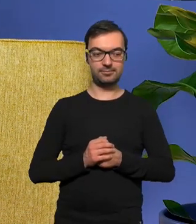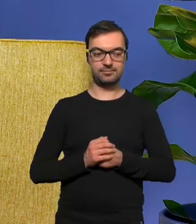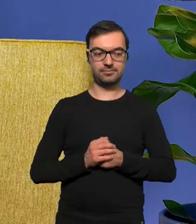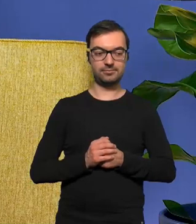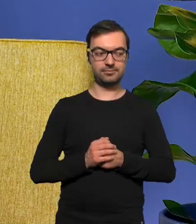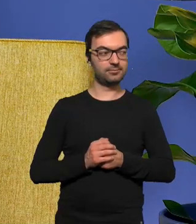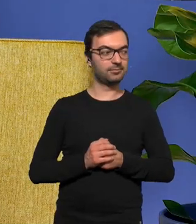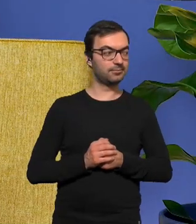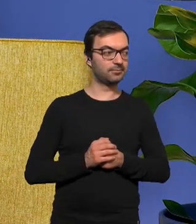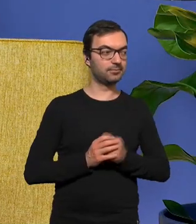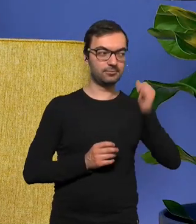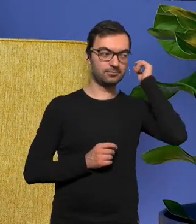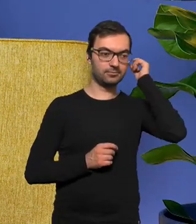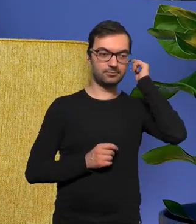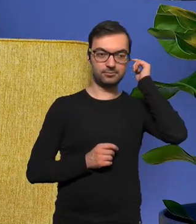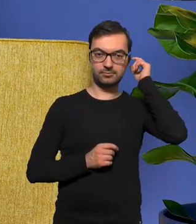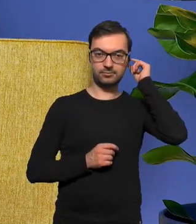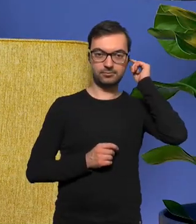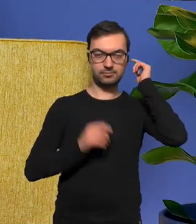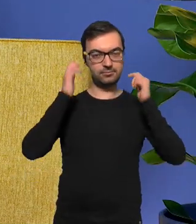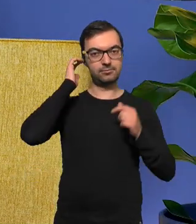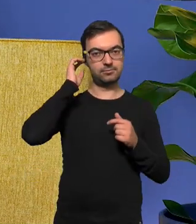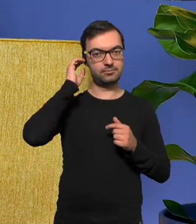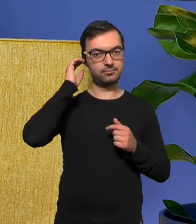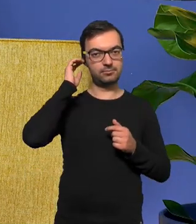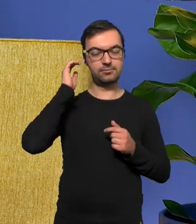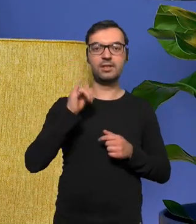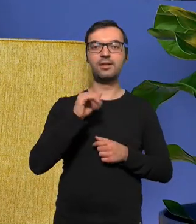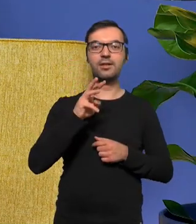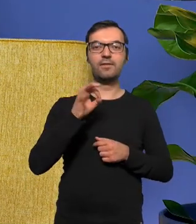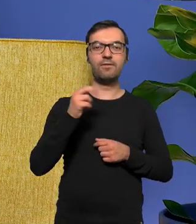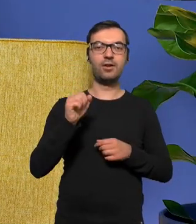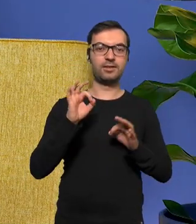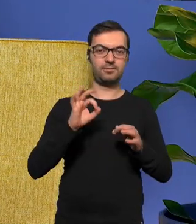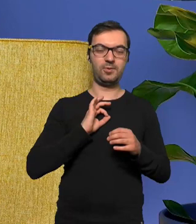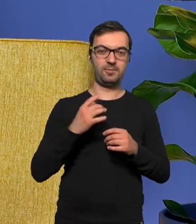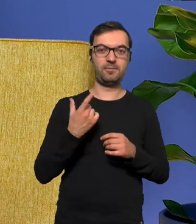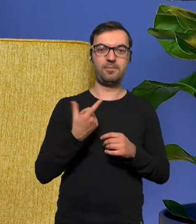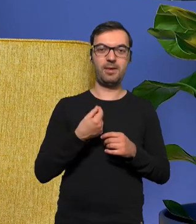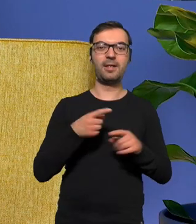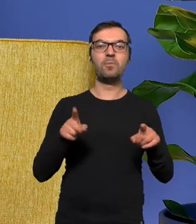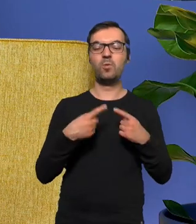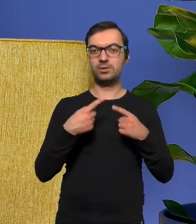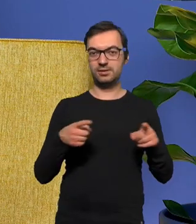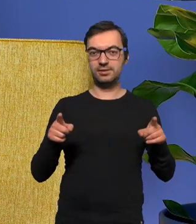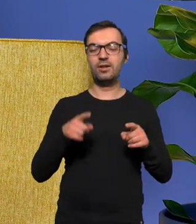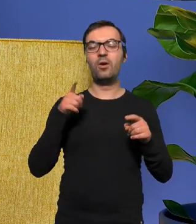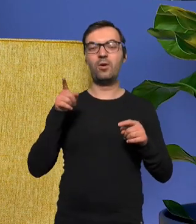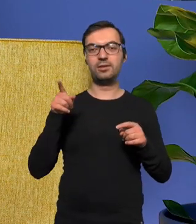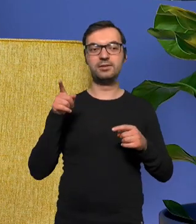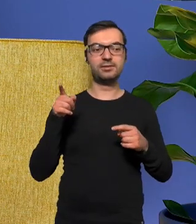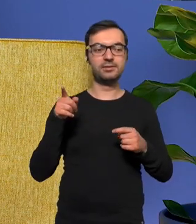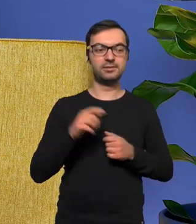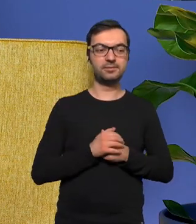Iwona jest teraz no tym moim partnerem muzycznym który